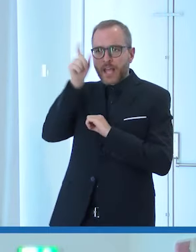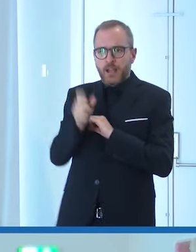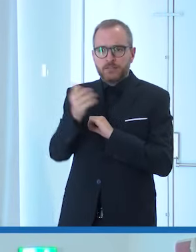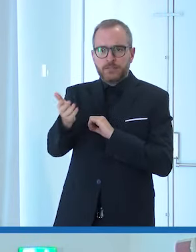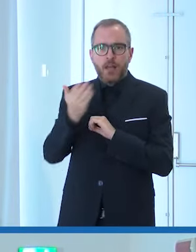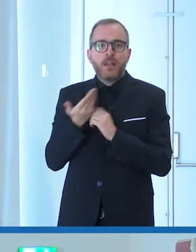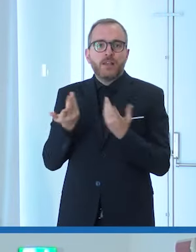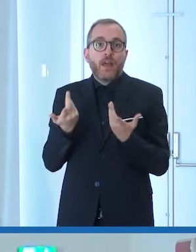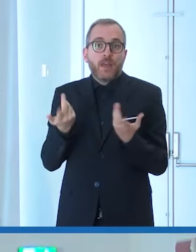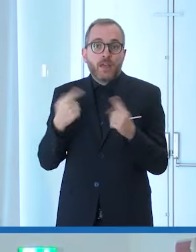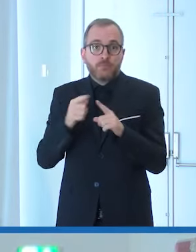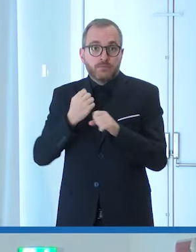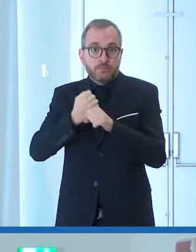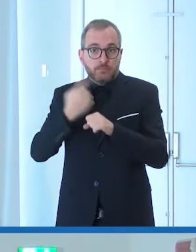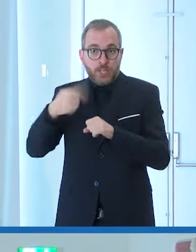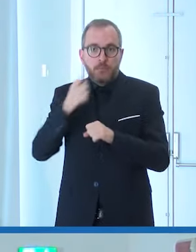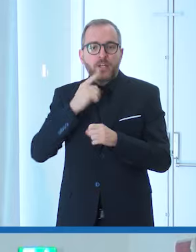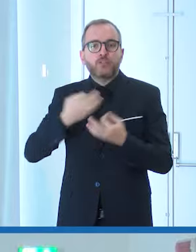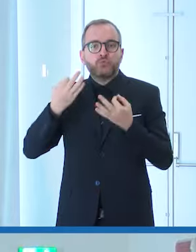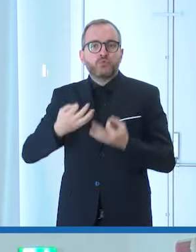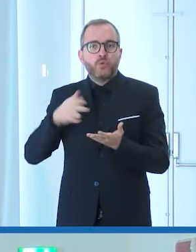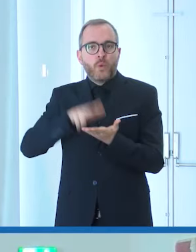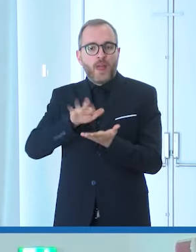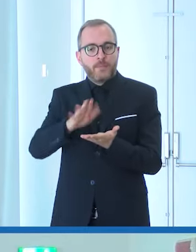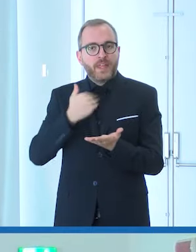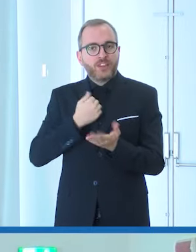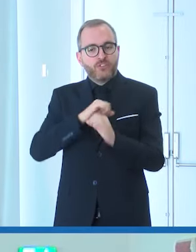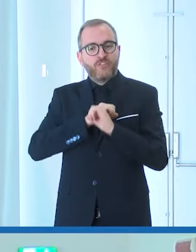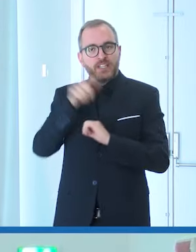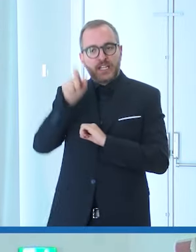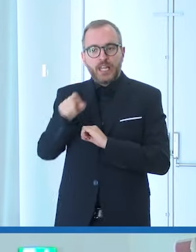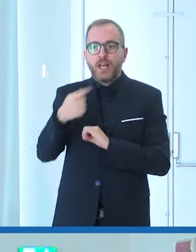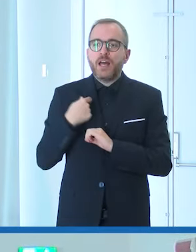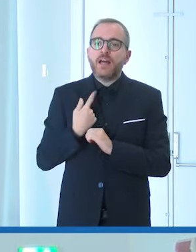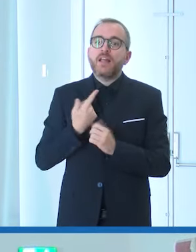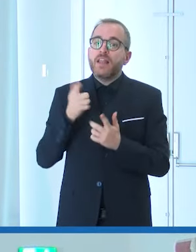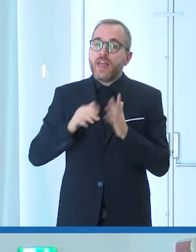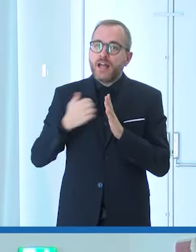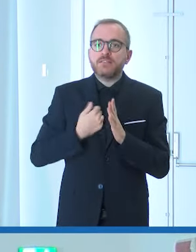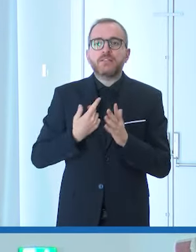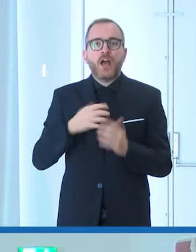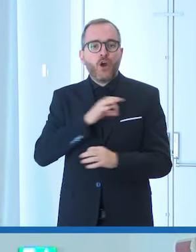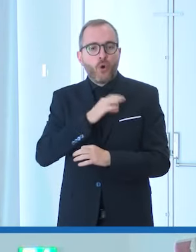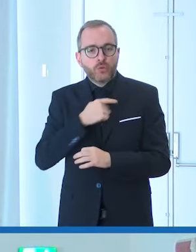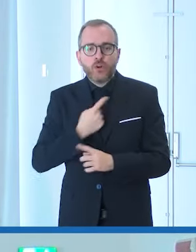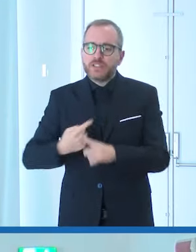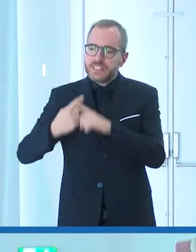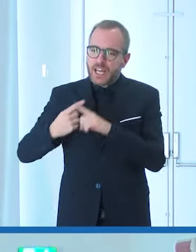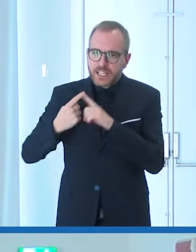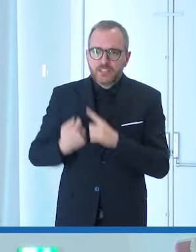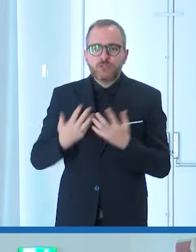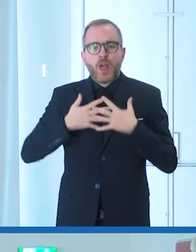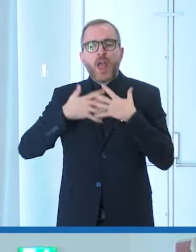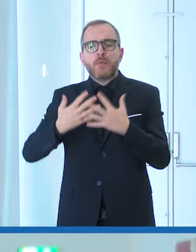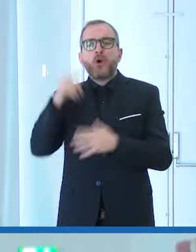a onorare il giuramento l'esu in realtà onore amor di patria sacrificio e secondo me